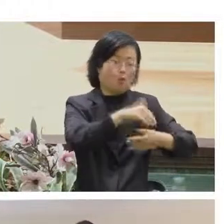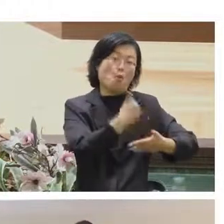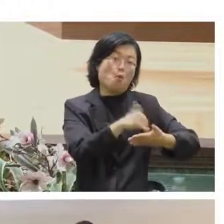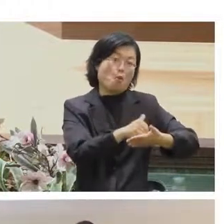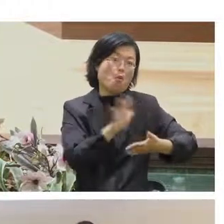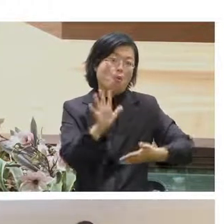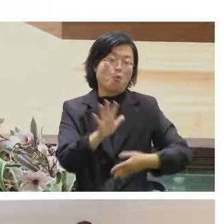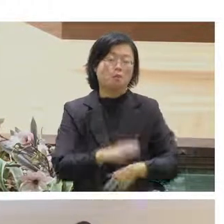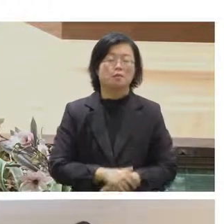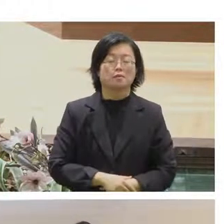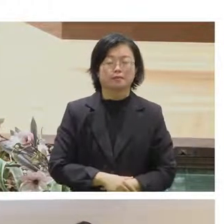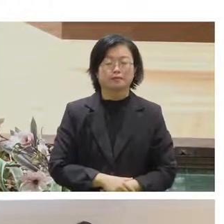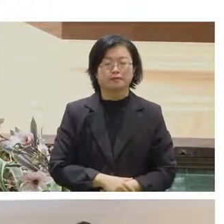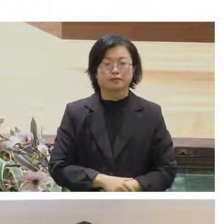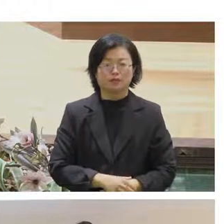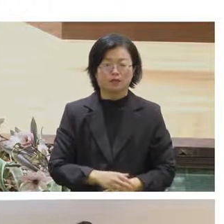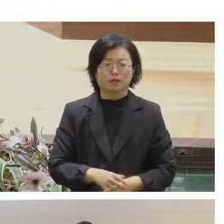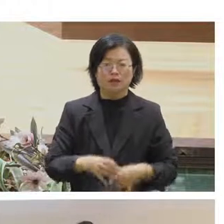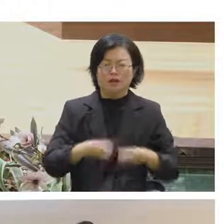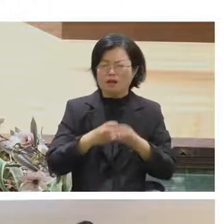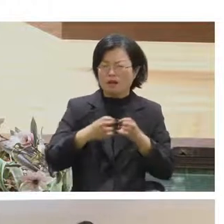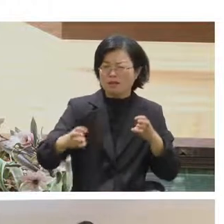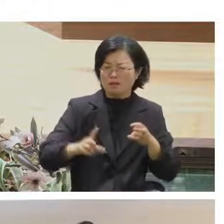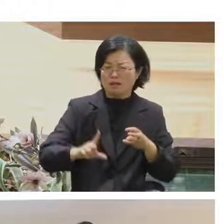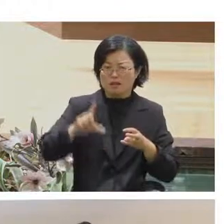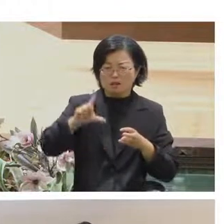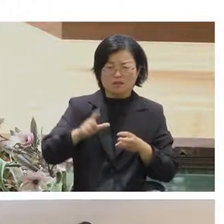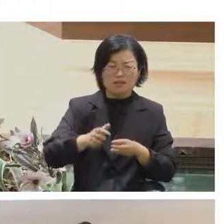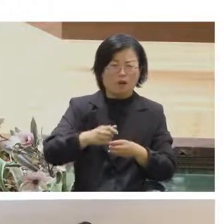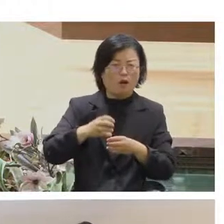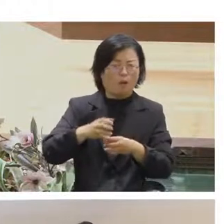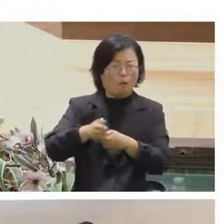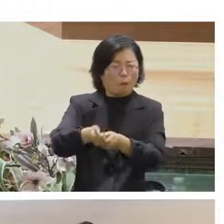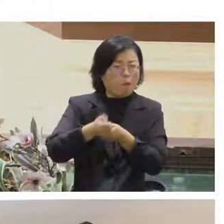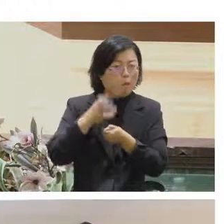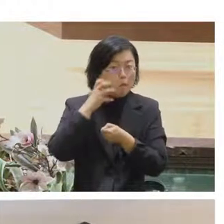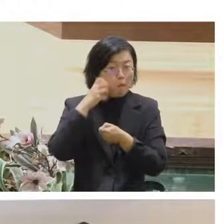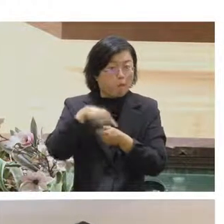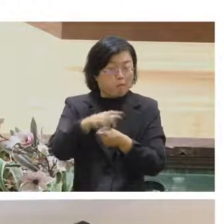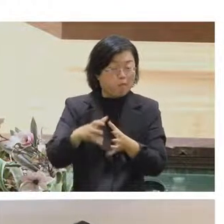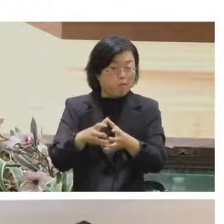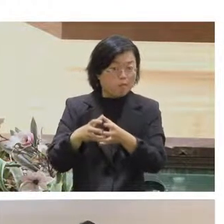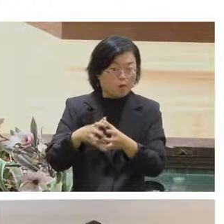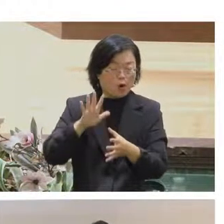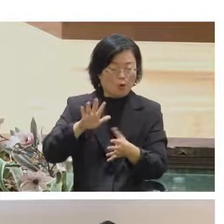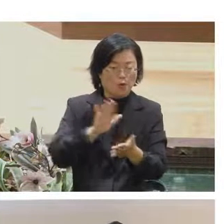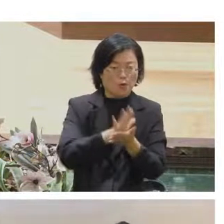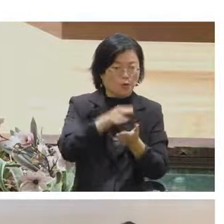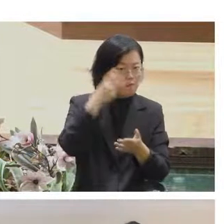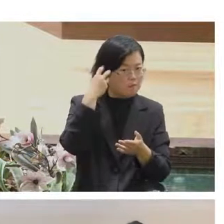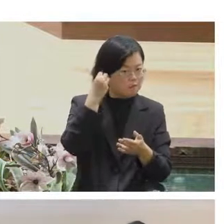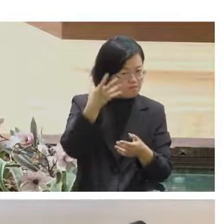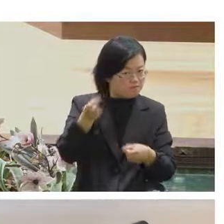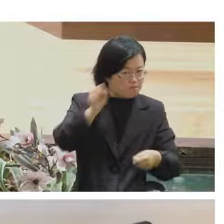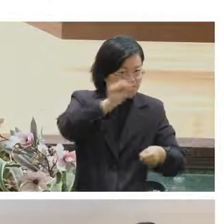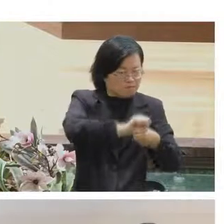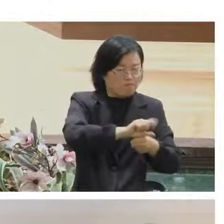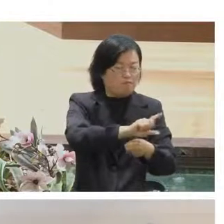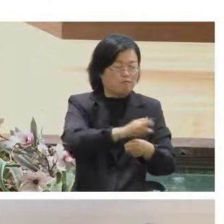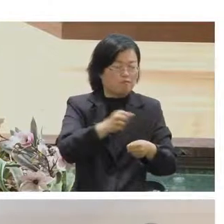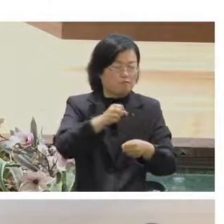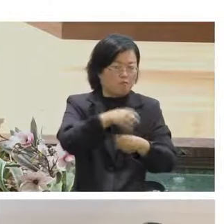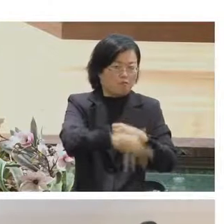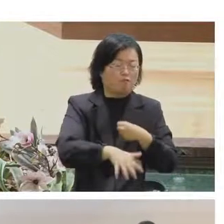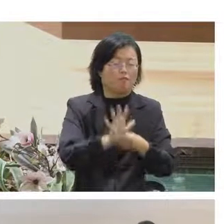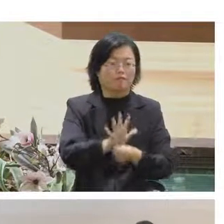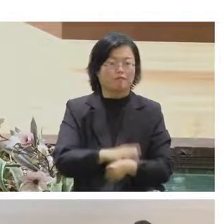就是在線上九松這個專案後來我們開發的另外一個功能叫做究極家下一頁究極